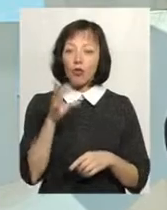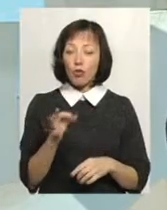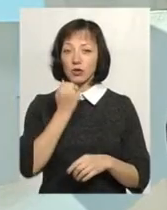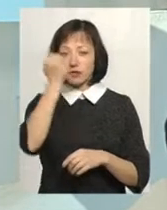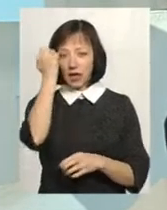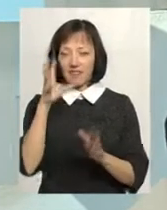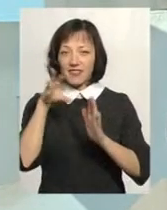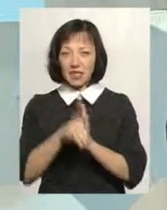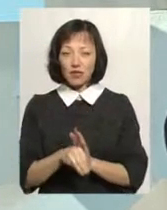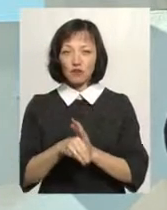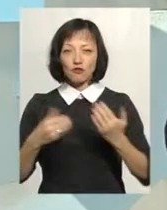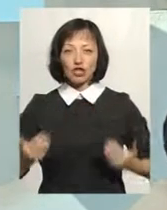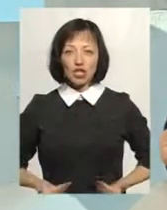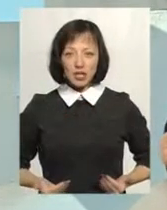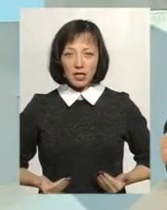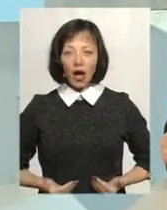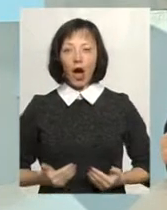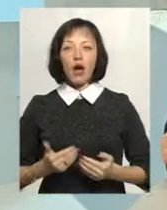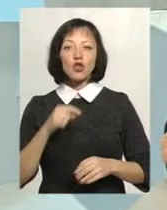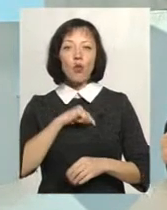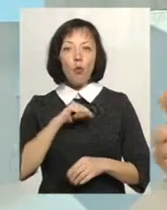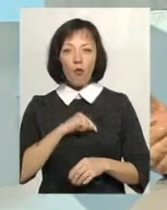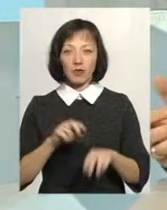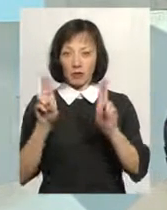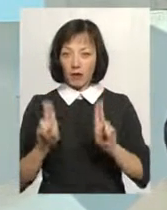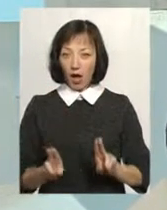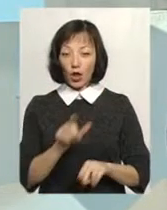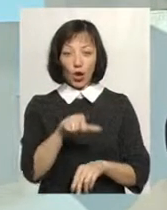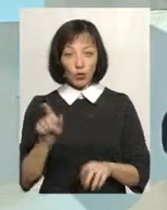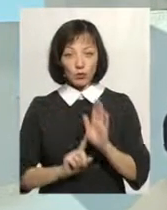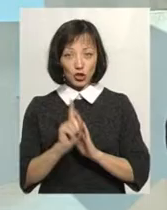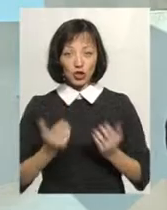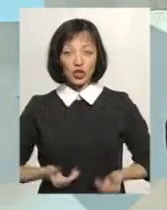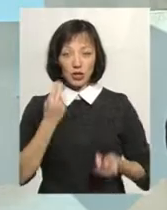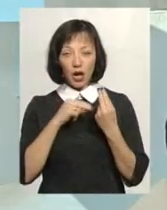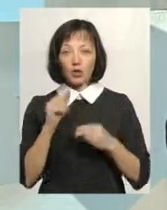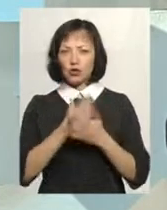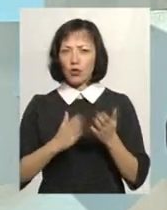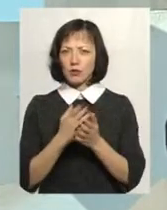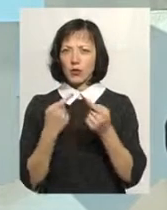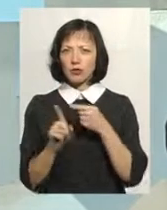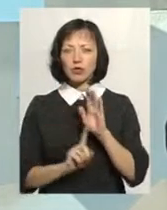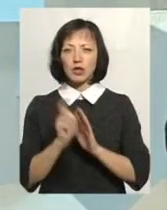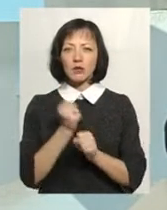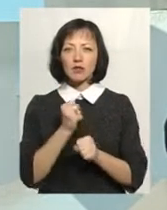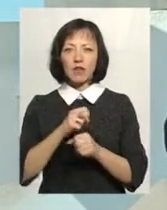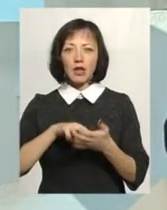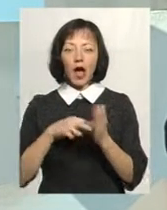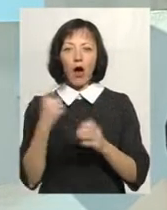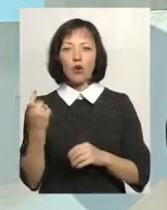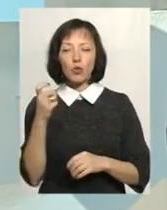духовних істин люди почали жити краще. Наприклад, зовсім по-іншому запрацювала економіка Європи,